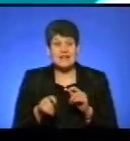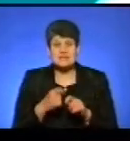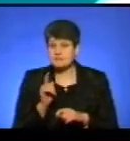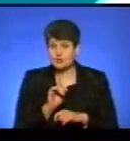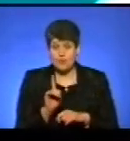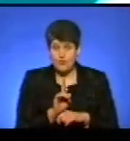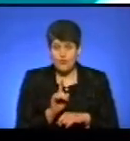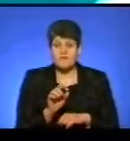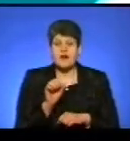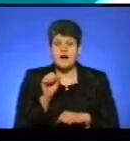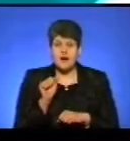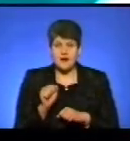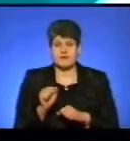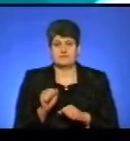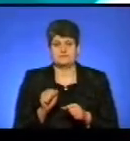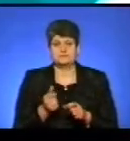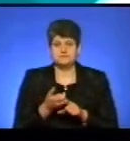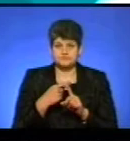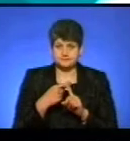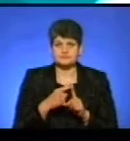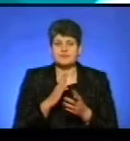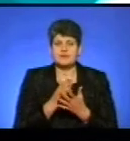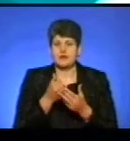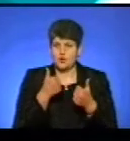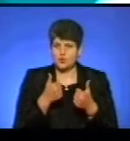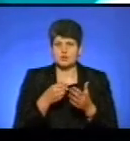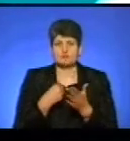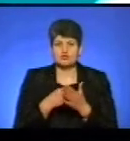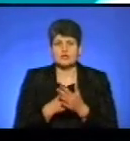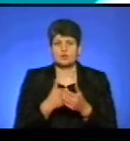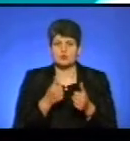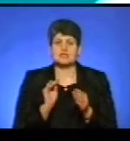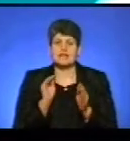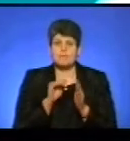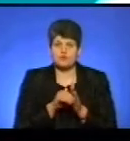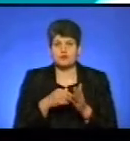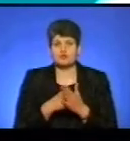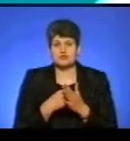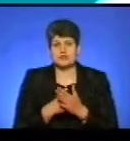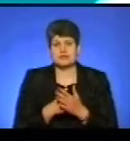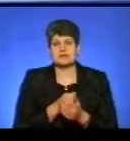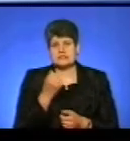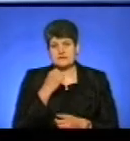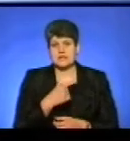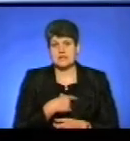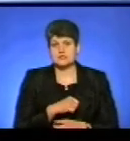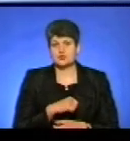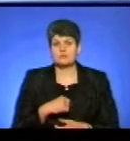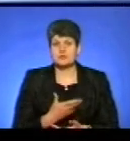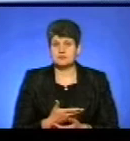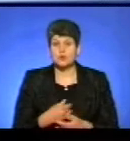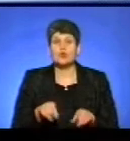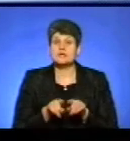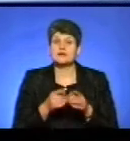громада, яка має хороший бюджет, хороше наповнення, в першу чергу завдяки самим собі. Ось